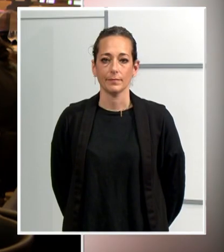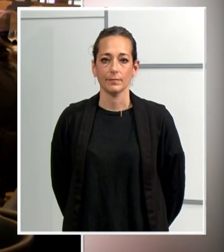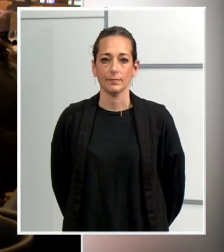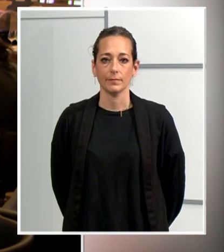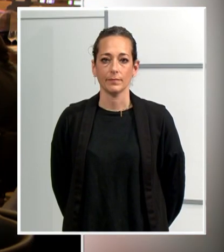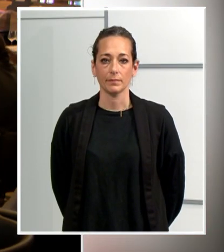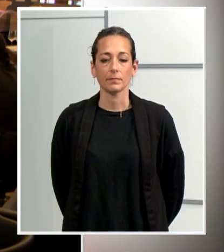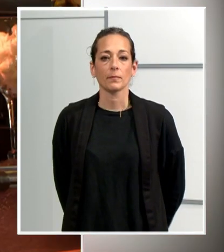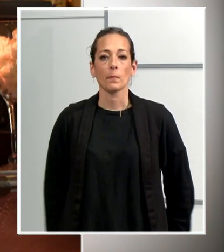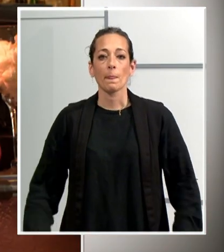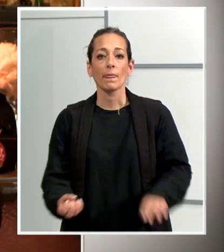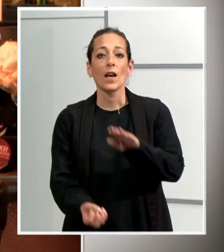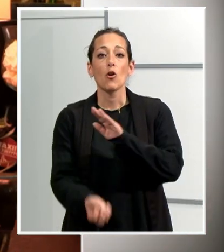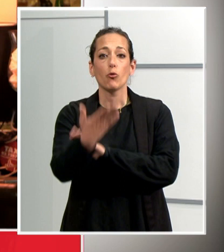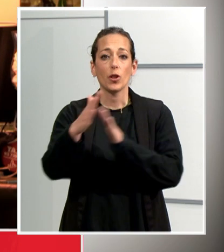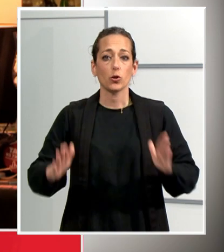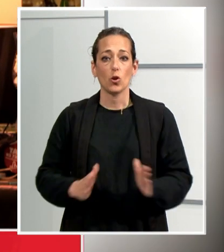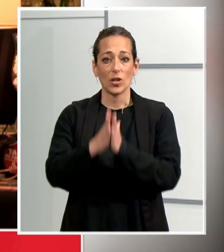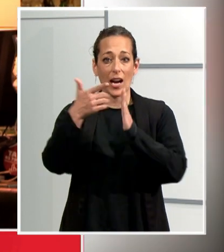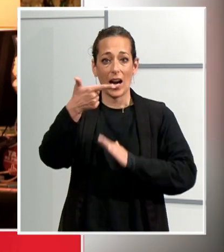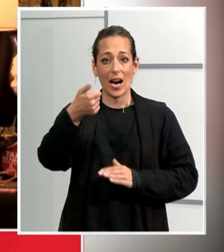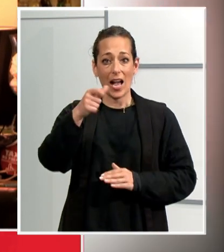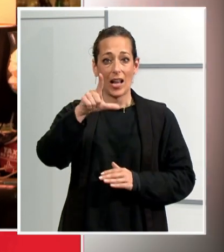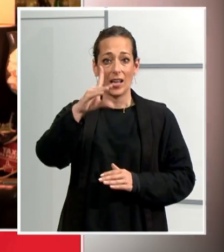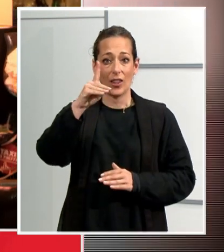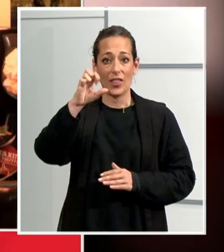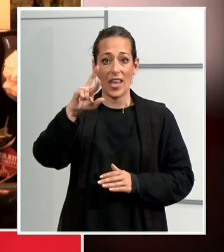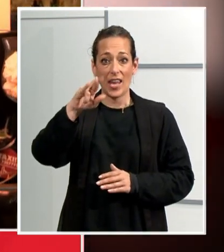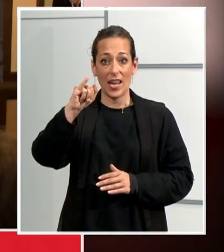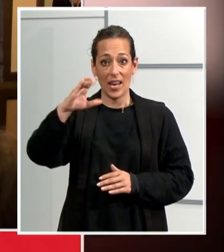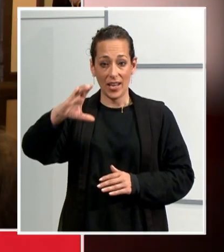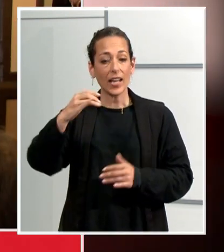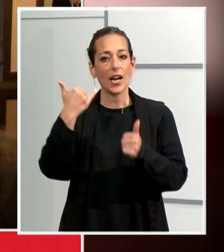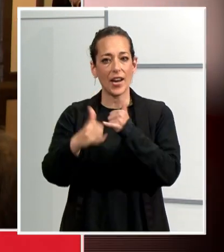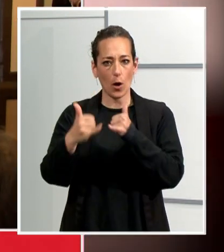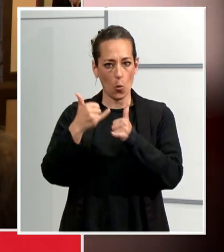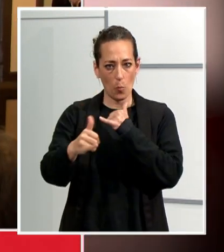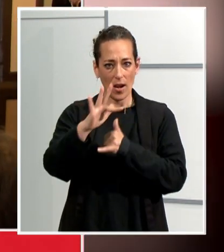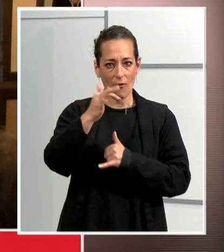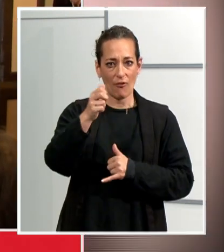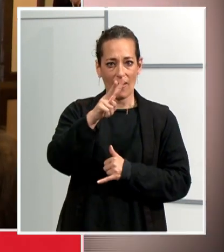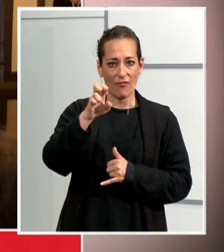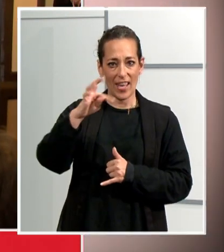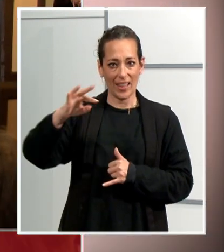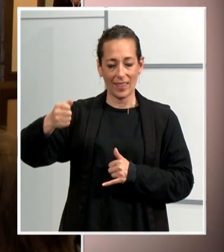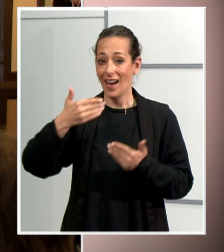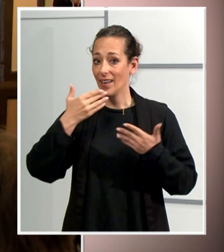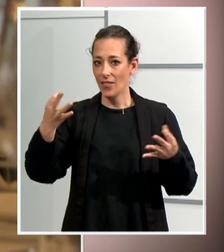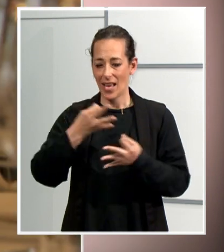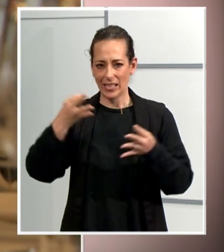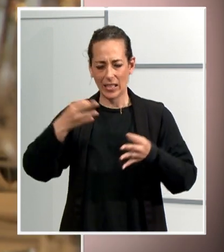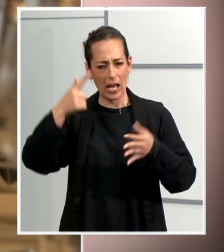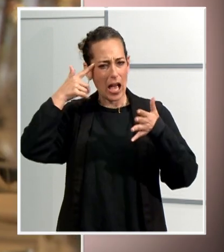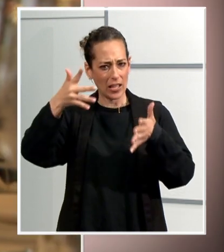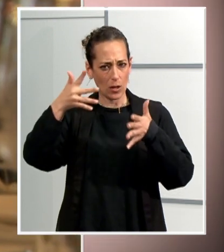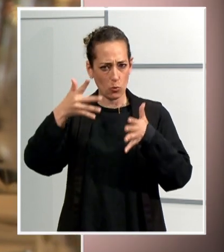La Fundació Sant Galdaric recupera l'alfabeta com a cultiu propi de l'entorn de Terrassa. Ho ha aconseguit gràcies a l'assessorament de la Fundació Manel